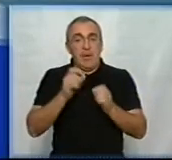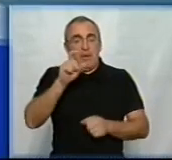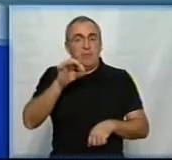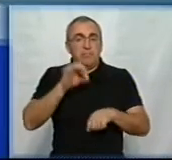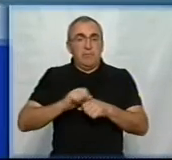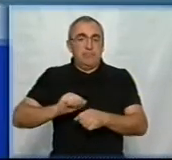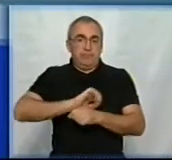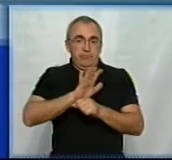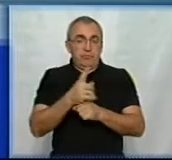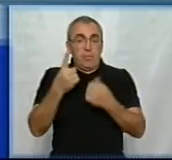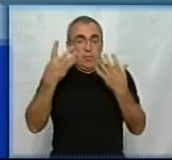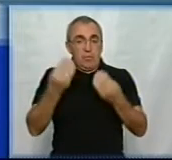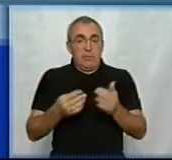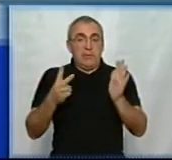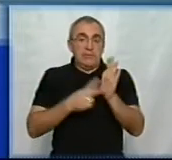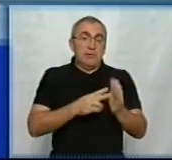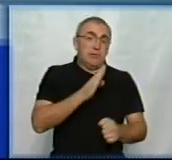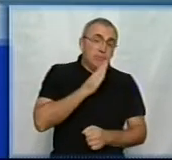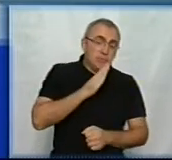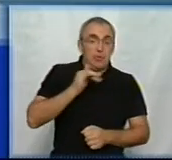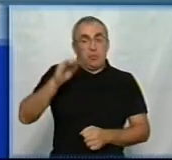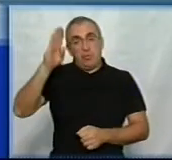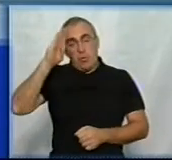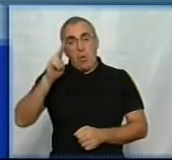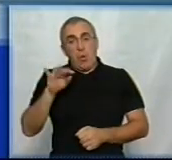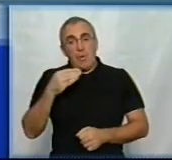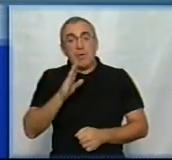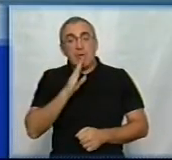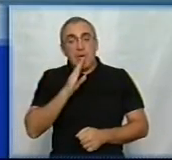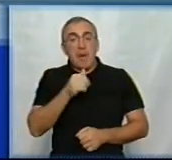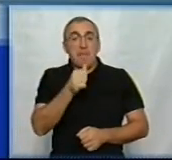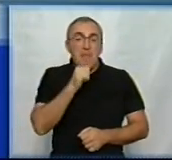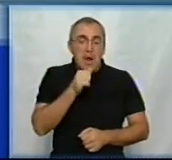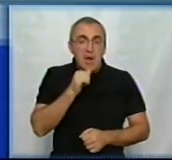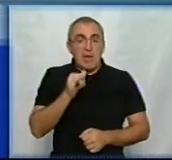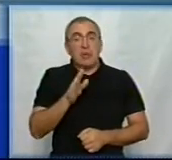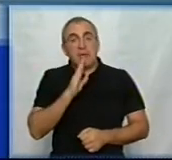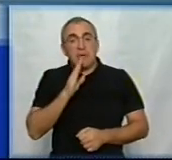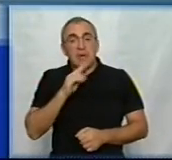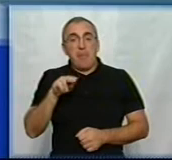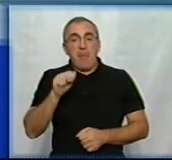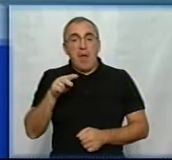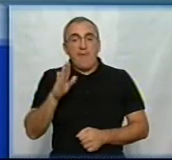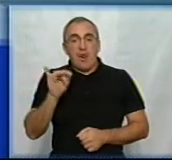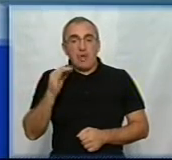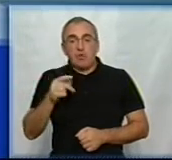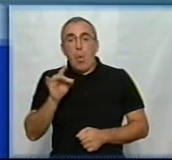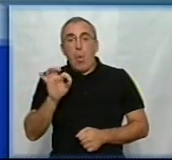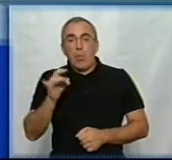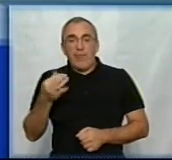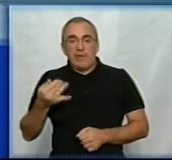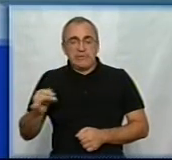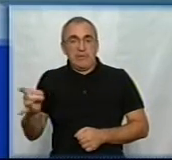захворіли на коронавірус за добу. Це семеро жінок і чоловік з Кропивницького, жінка з міста Маловиска та жінка з селища Павлишо, Нуфрівського району,